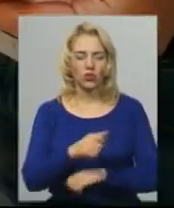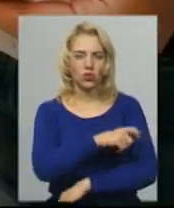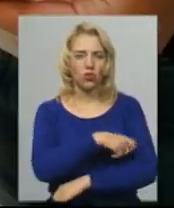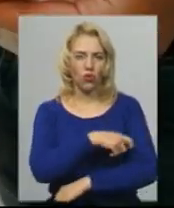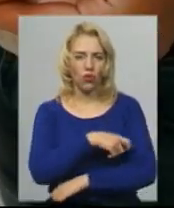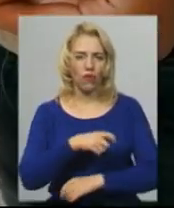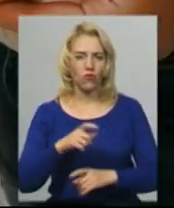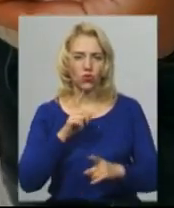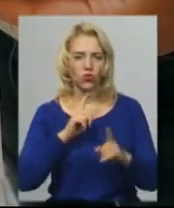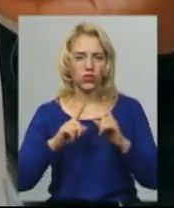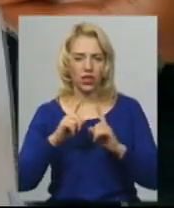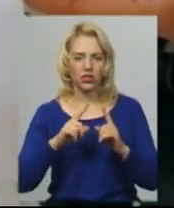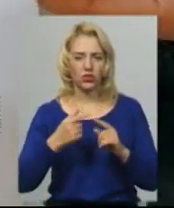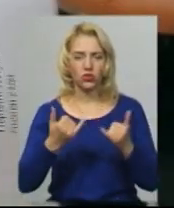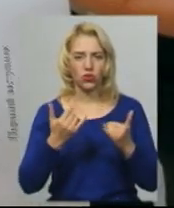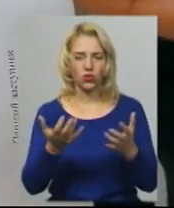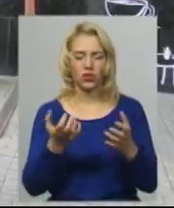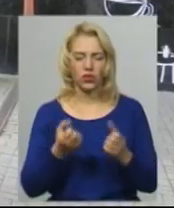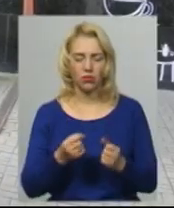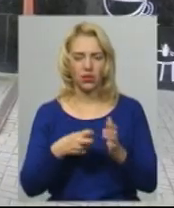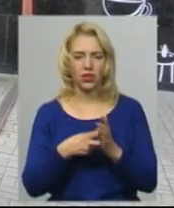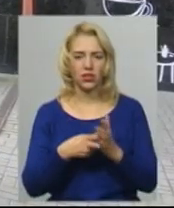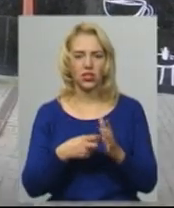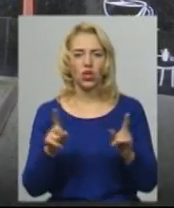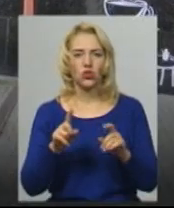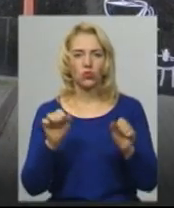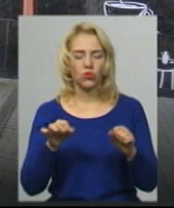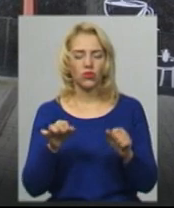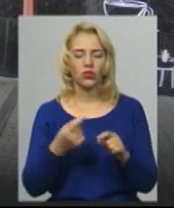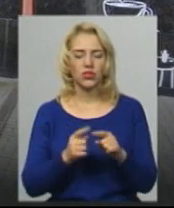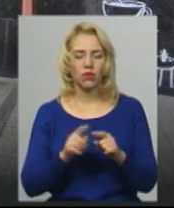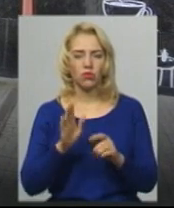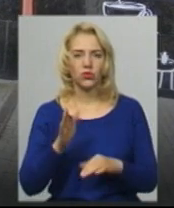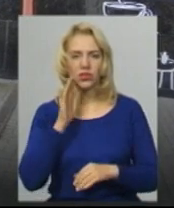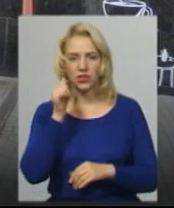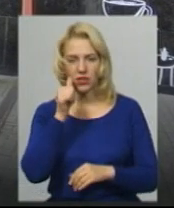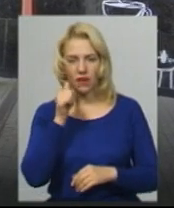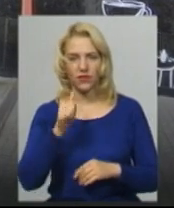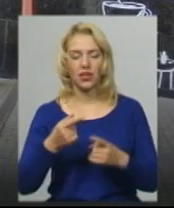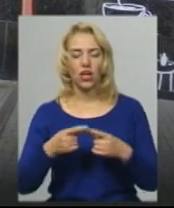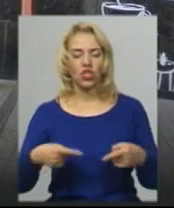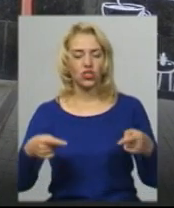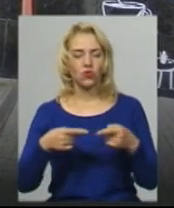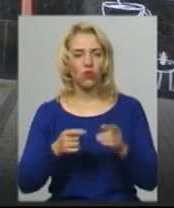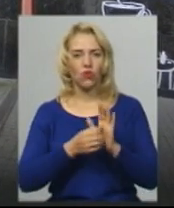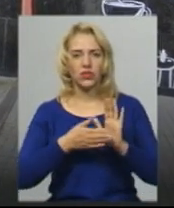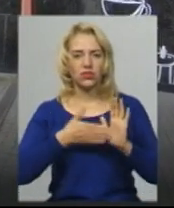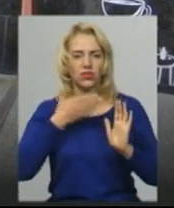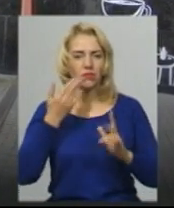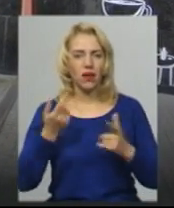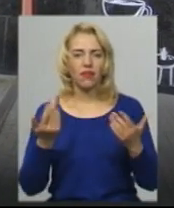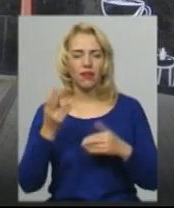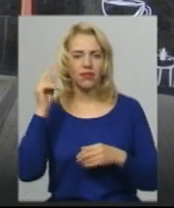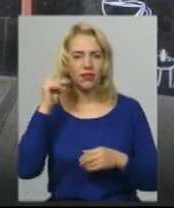про те, що вона, ймовірно, буде збиратись. Коли дата нічого не має чіткого визначення, ні дати ні хто